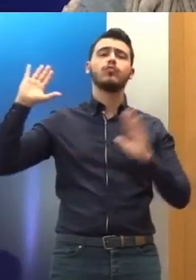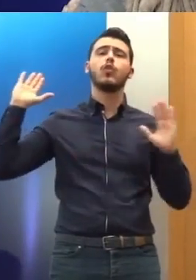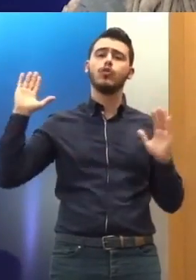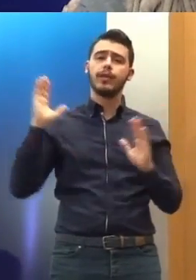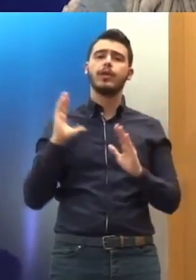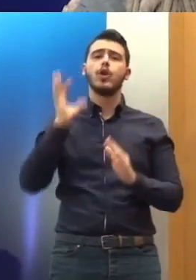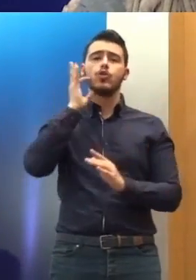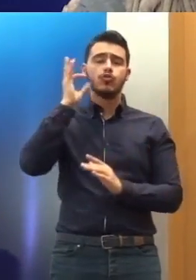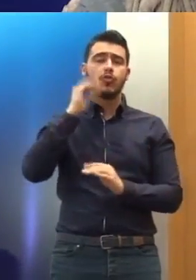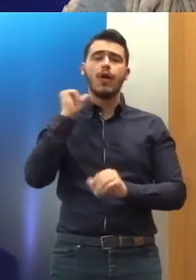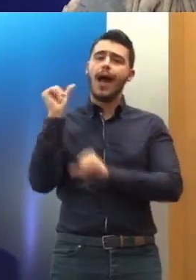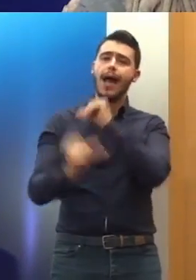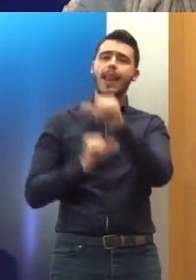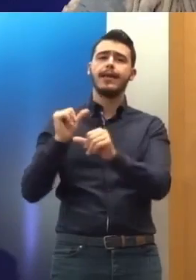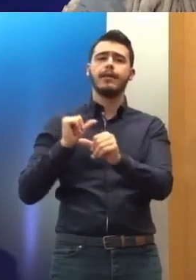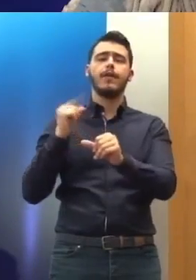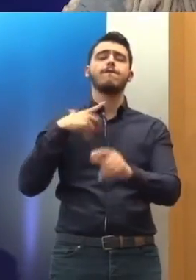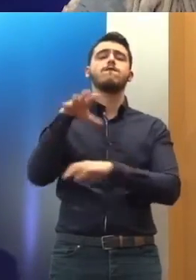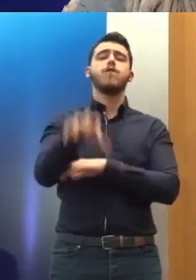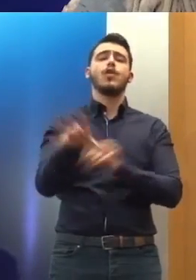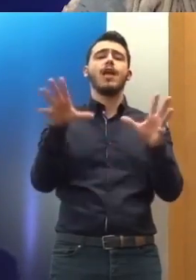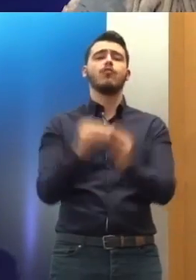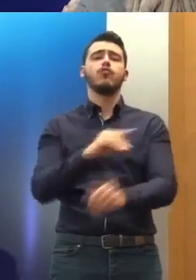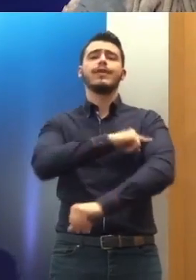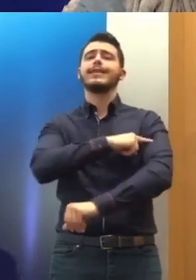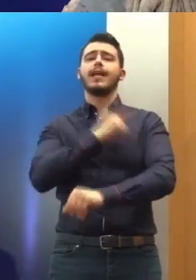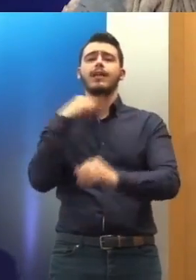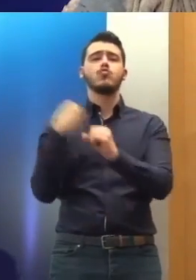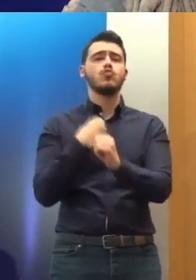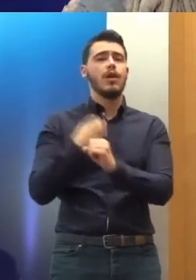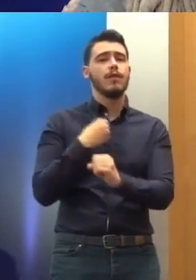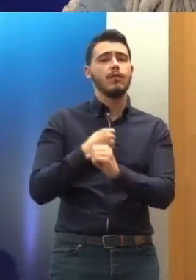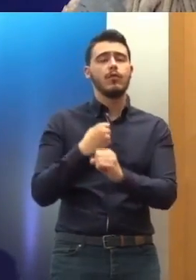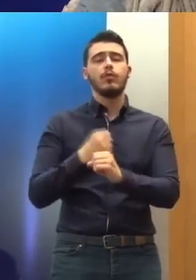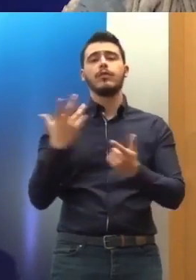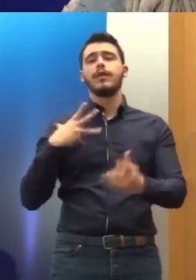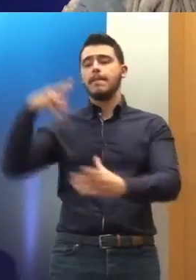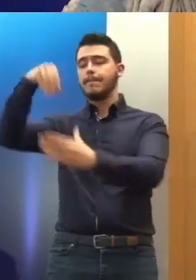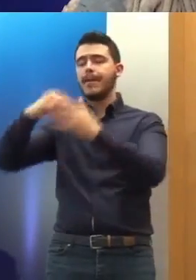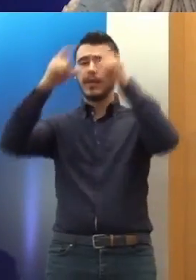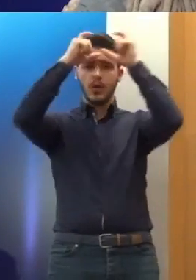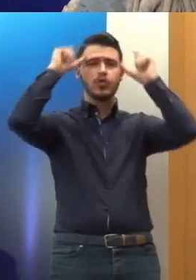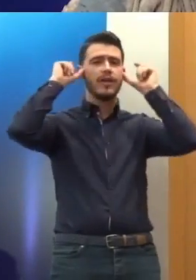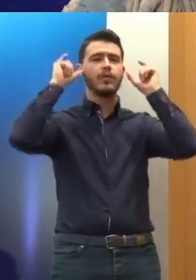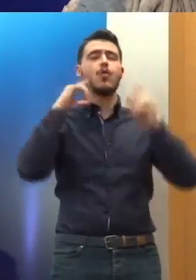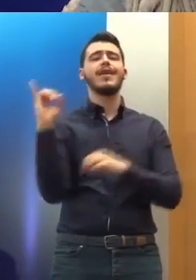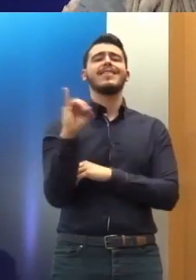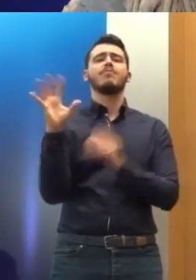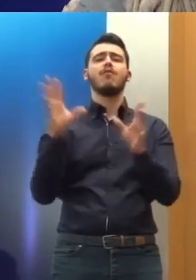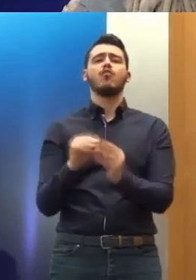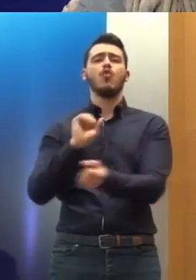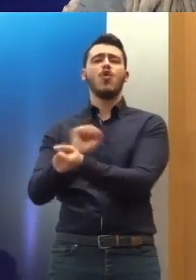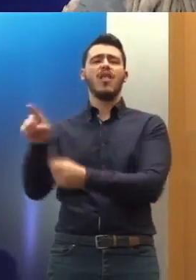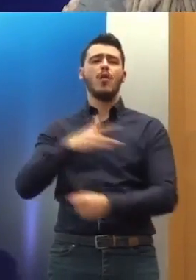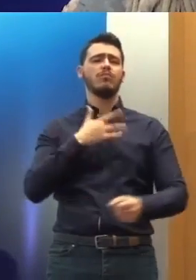τοποθετηθούν και θα μπορέσουν να είναι παρόντες Στα δύο νοσηλευτικά ιδρύματα που υπάρχουν στον Κορυδαλό Προς το παρόν